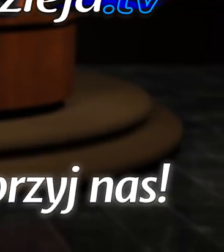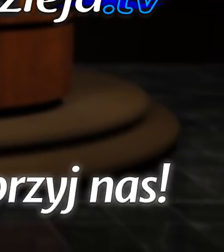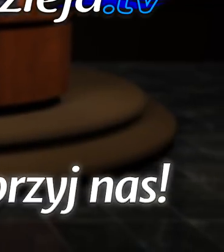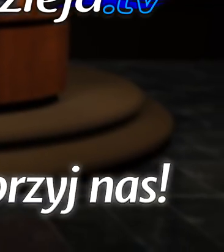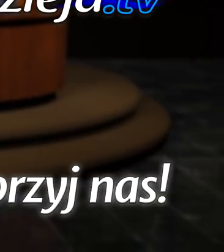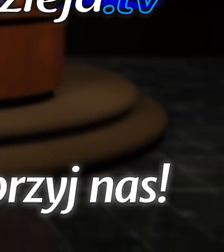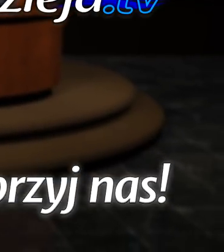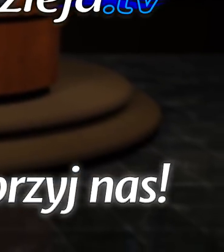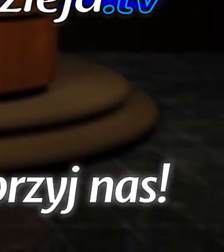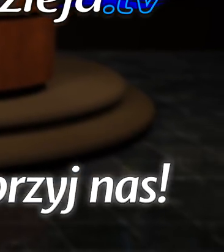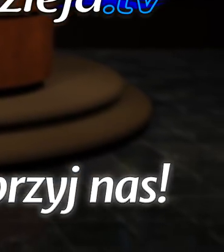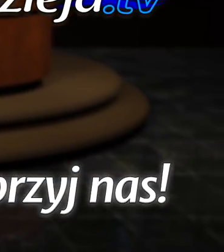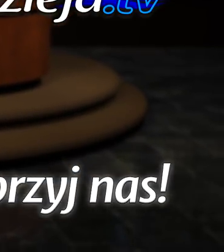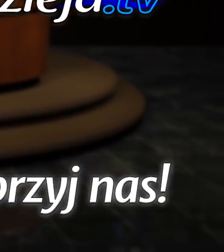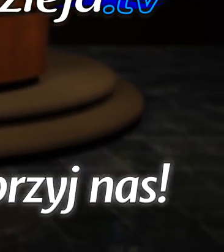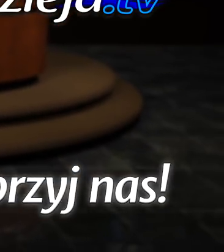KONIEC